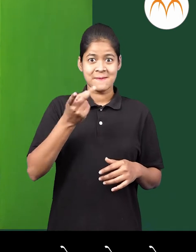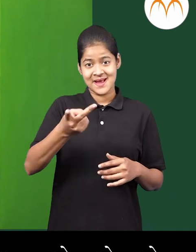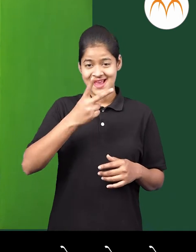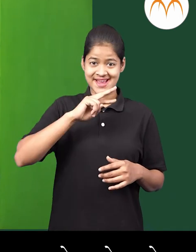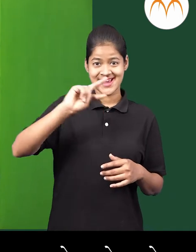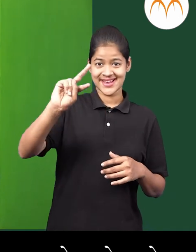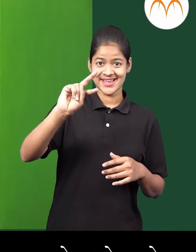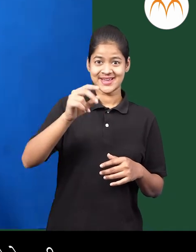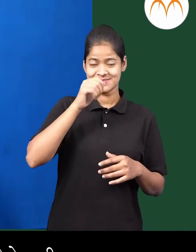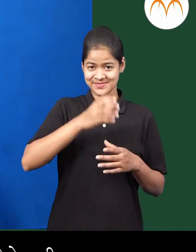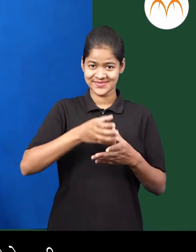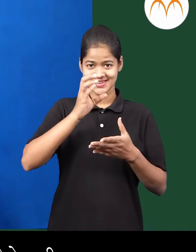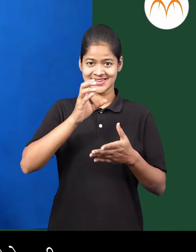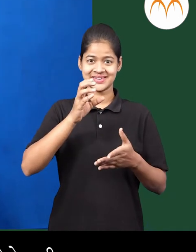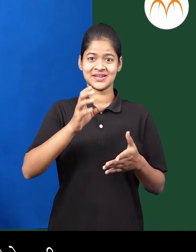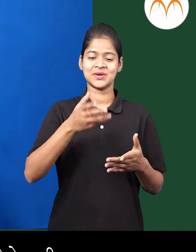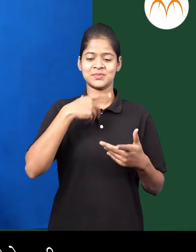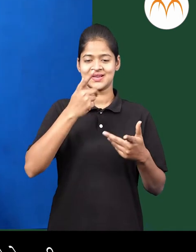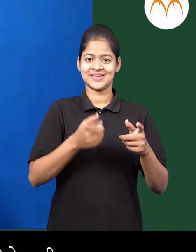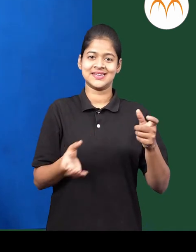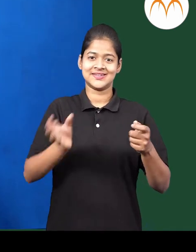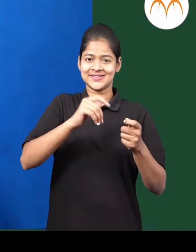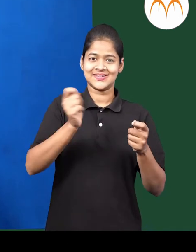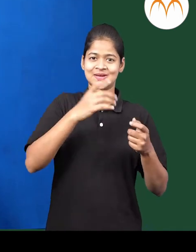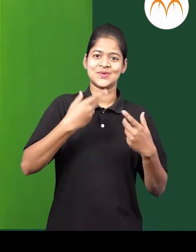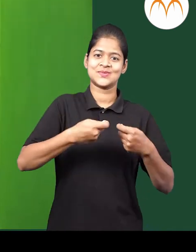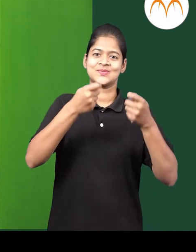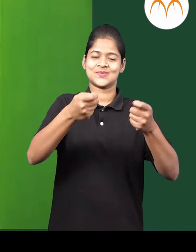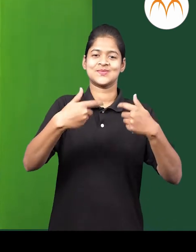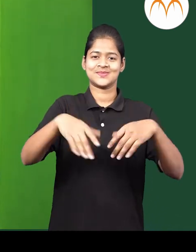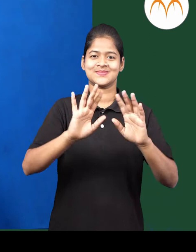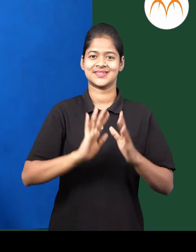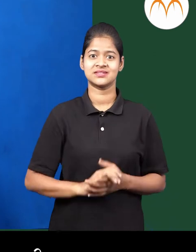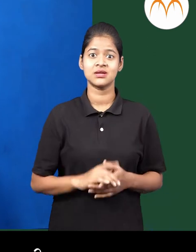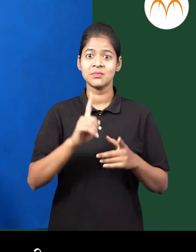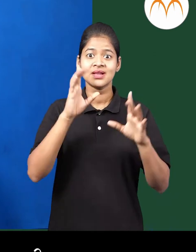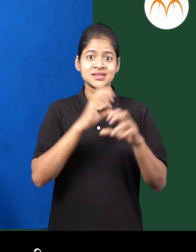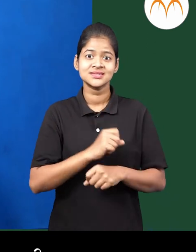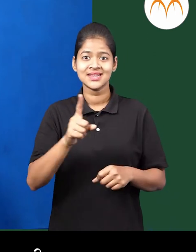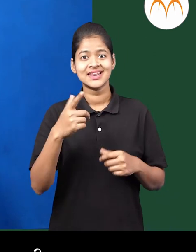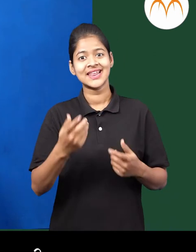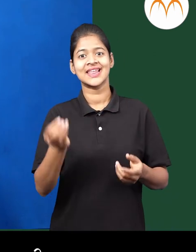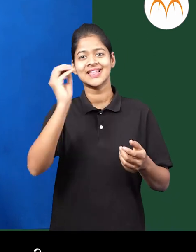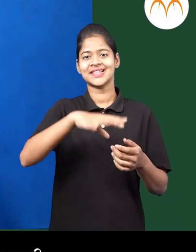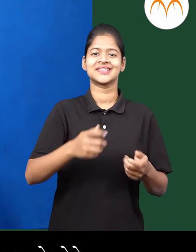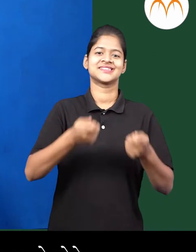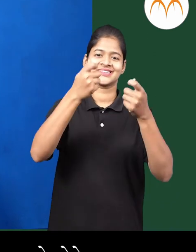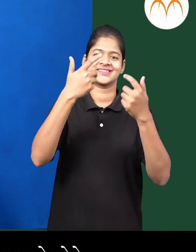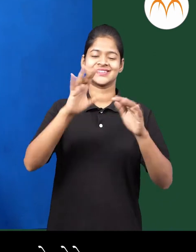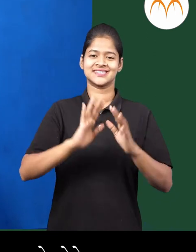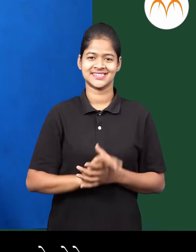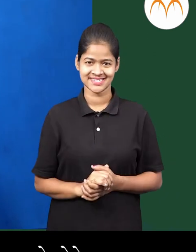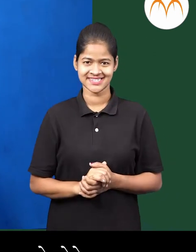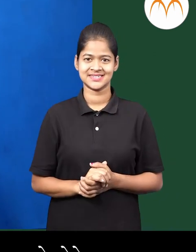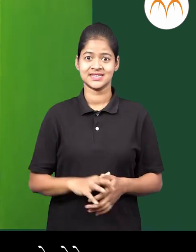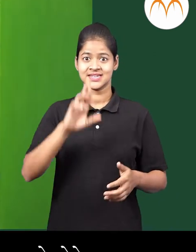आरे एक भांडा एकड़ेस राहले रे समीर त तुझा आठ हो दा अपरव आपलें